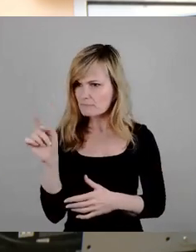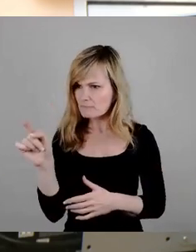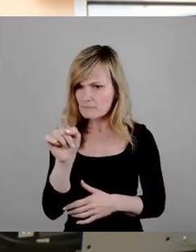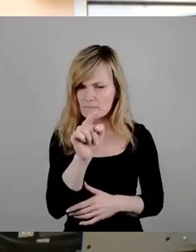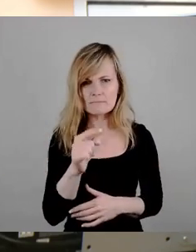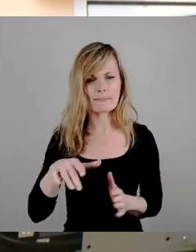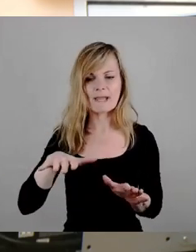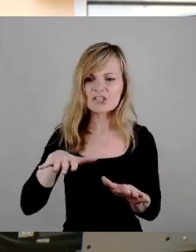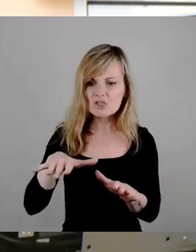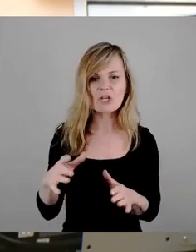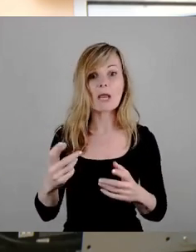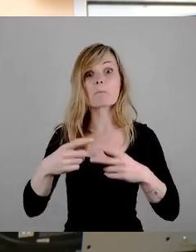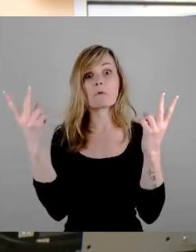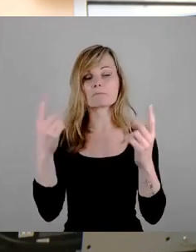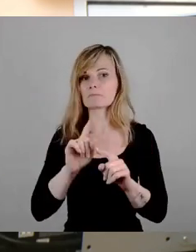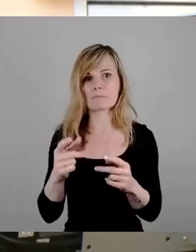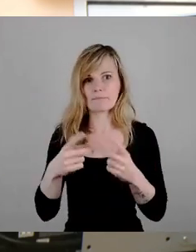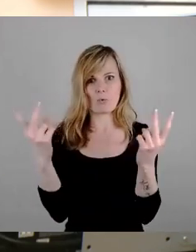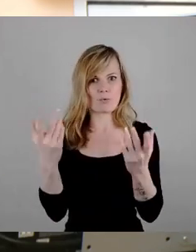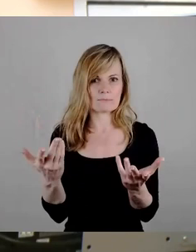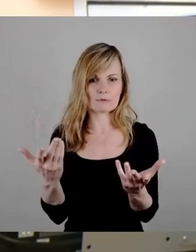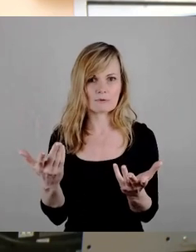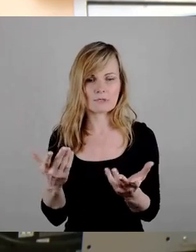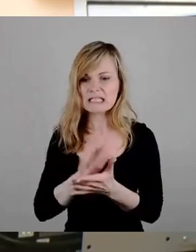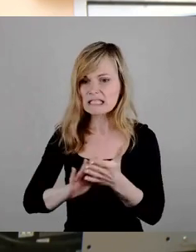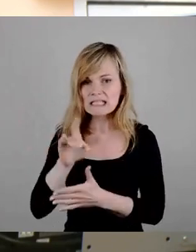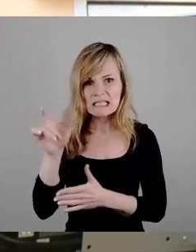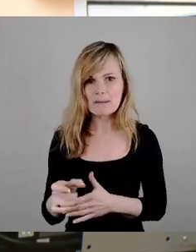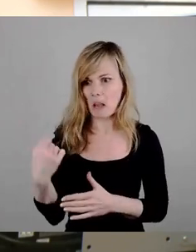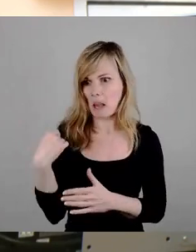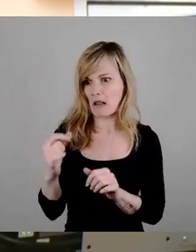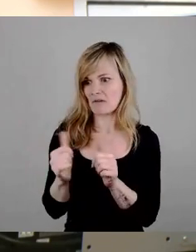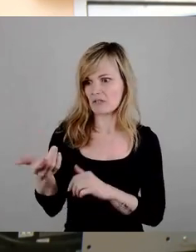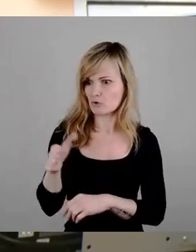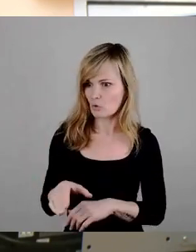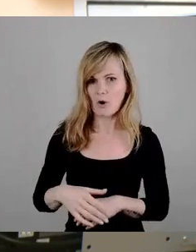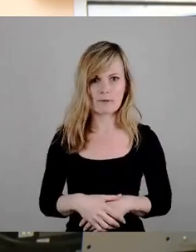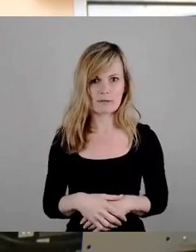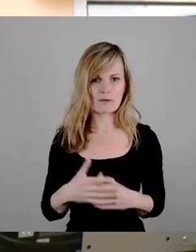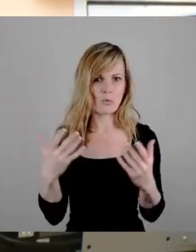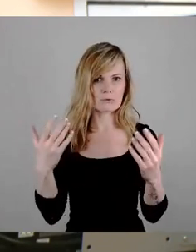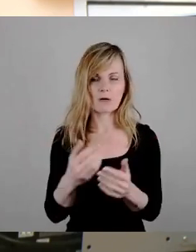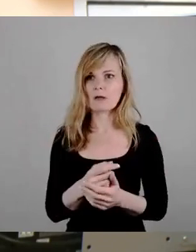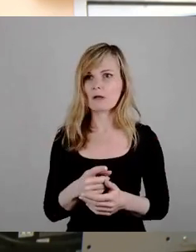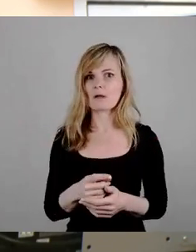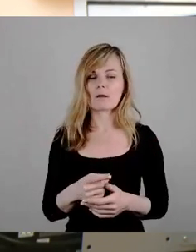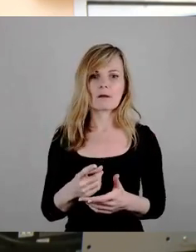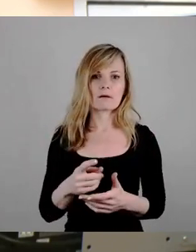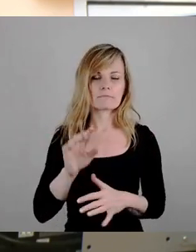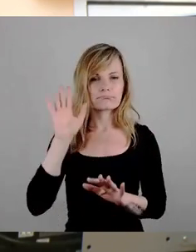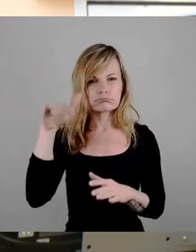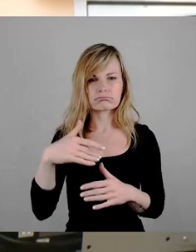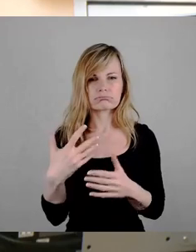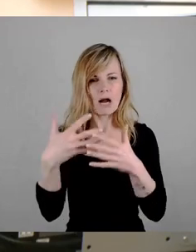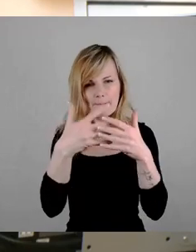so berühmt gewesen, das ist jetzt hier, niemand, der kürzlich verstorben ist oder niemand, der aus Übersee kommt, also das waren alles